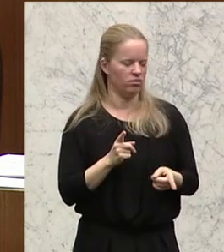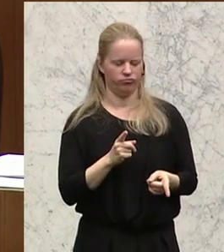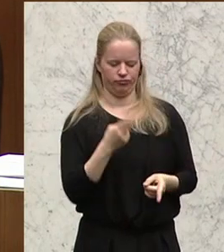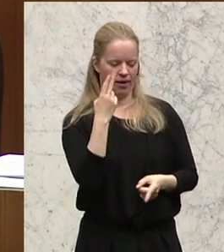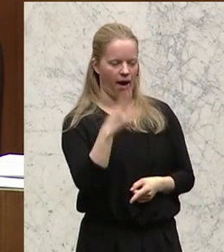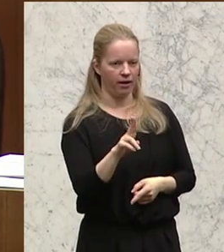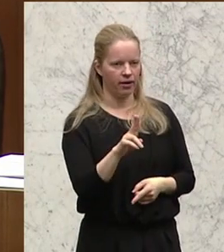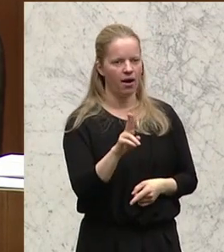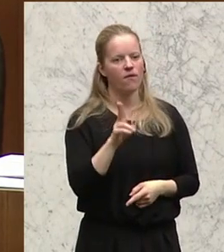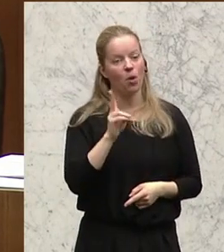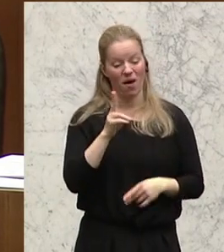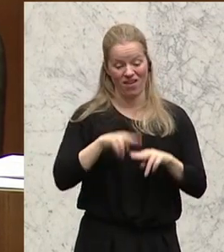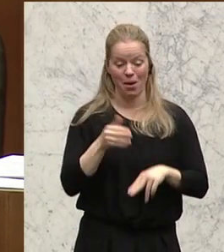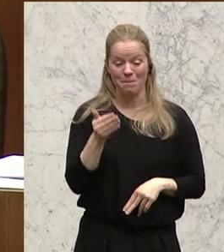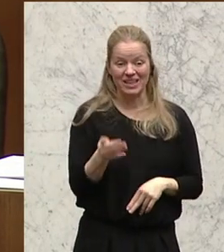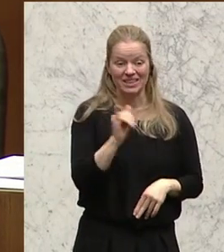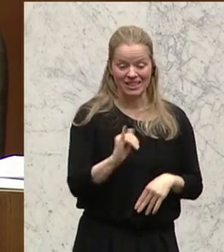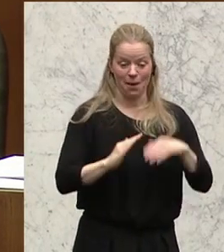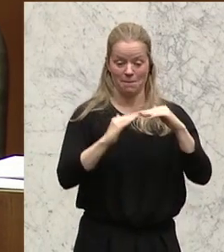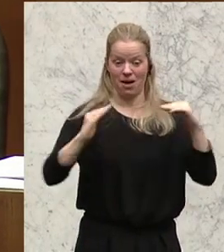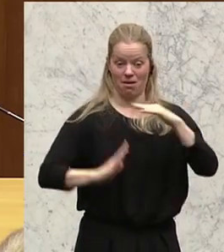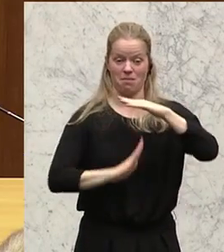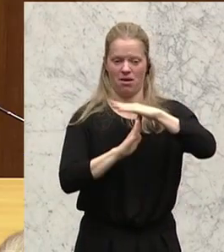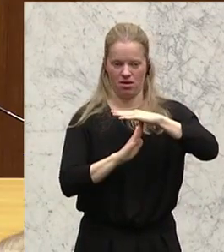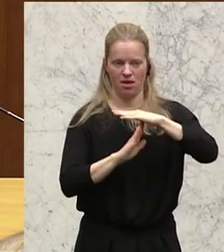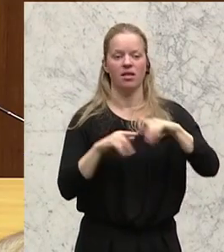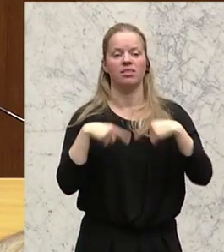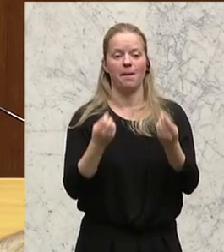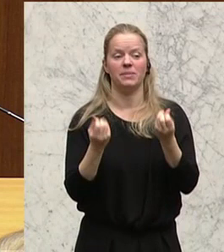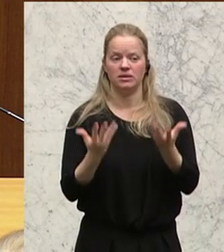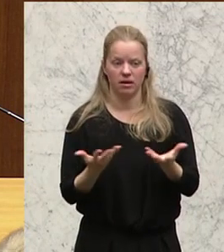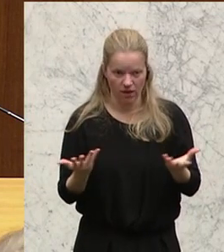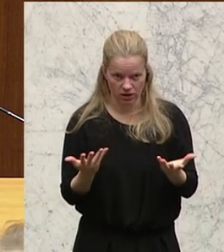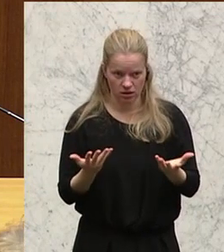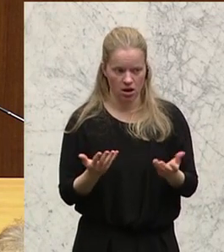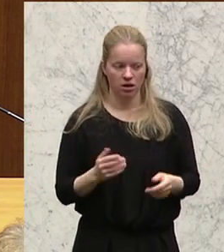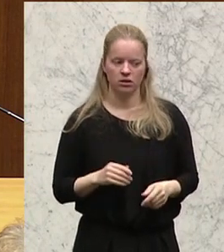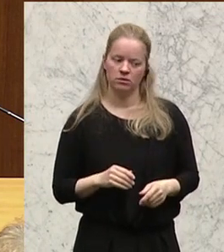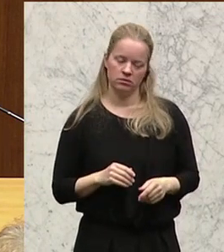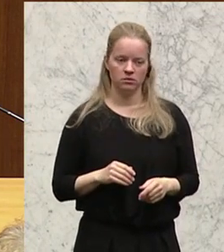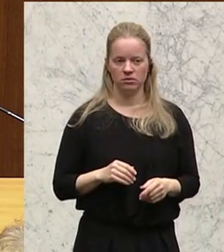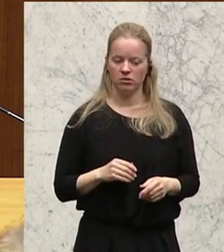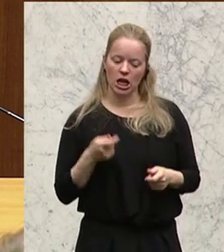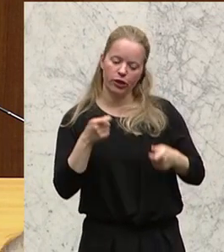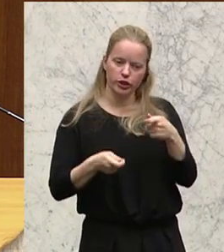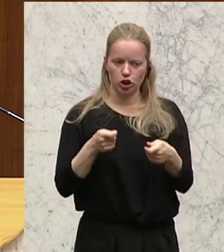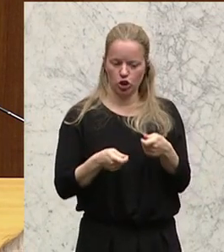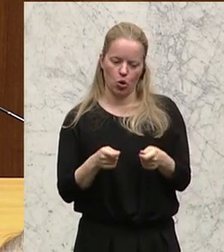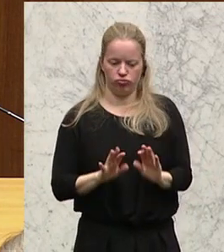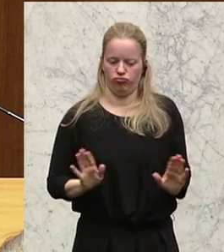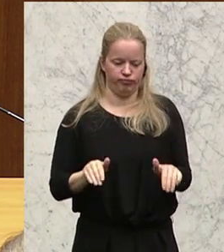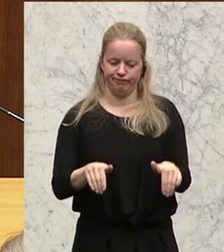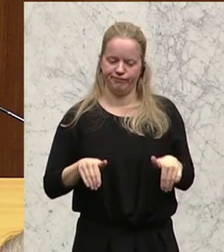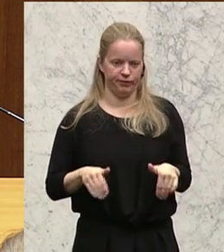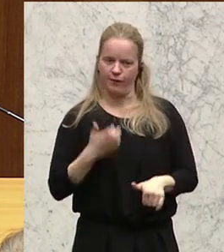damit passiert genau das, was wir am wenigsten brauchen. Es wird nicht mehr investiert und der so dringend benötigte